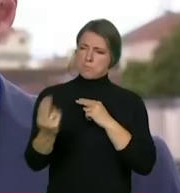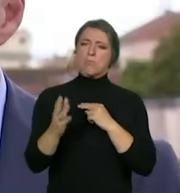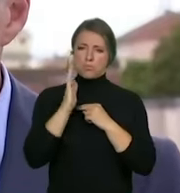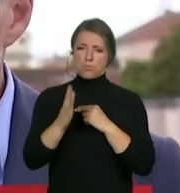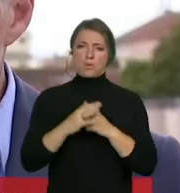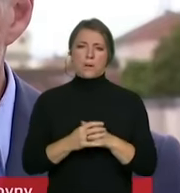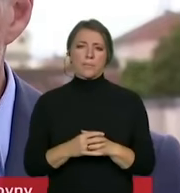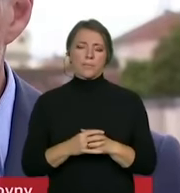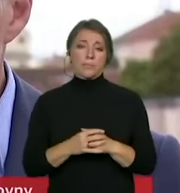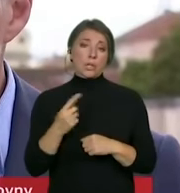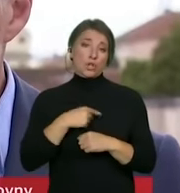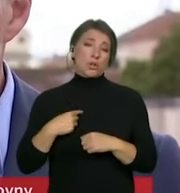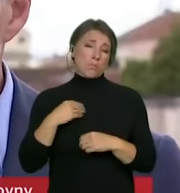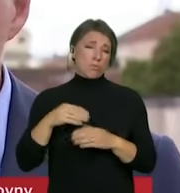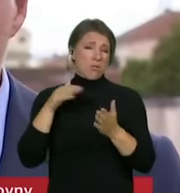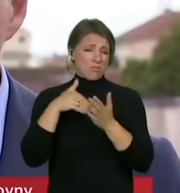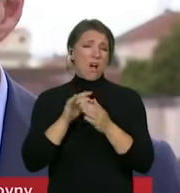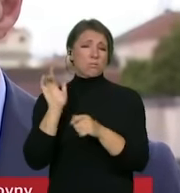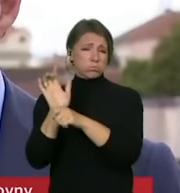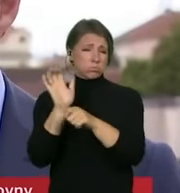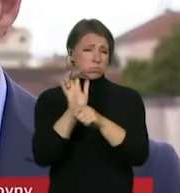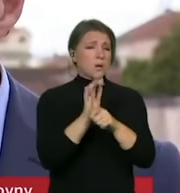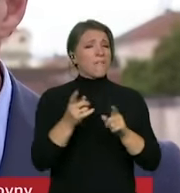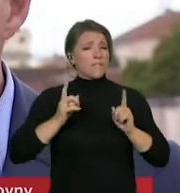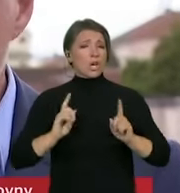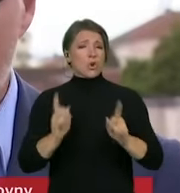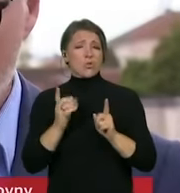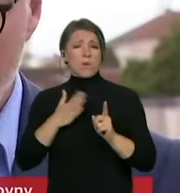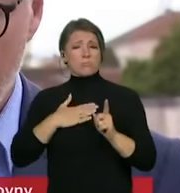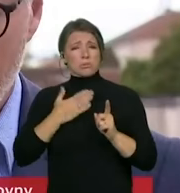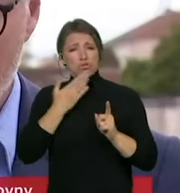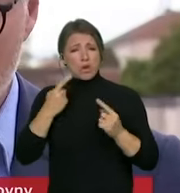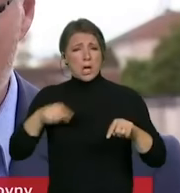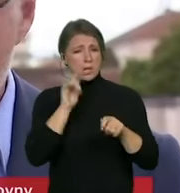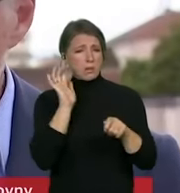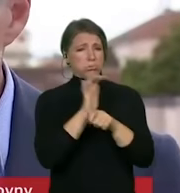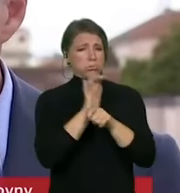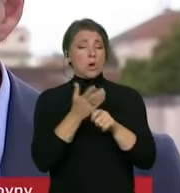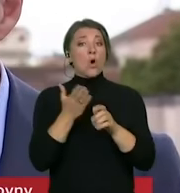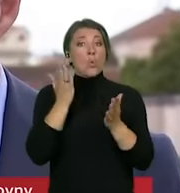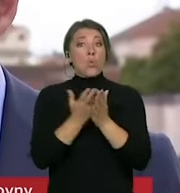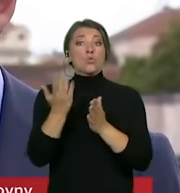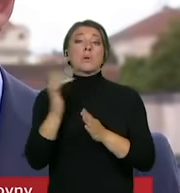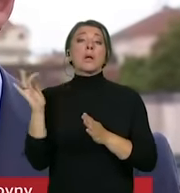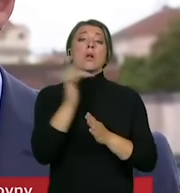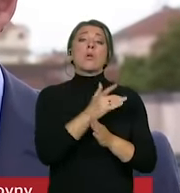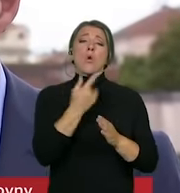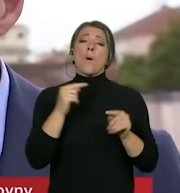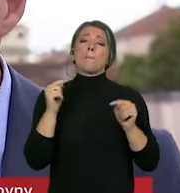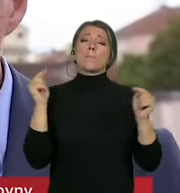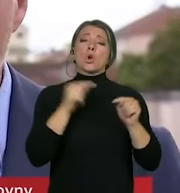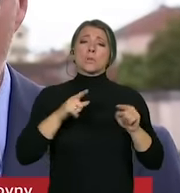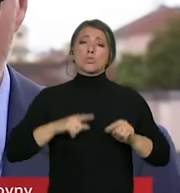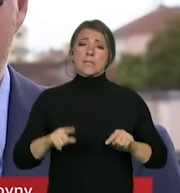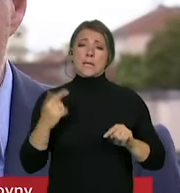Čina bohužel pokračuje v těch výhruškách a hrozbách vůči České republice, které uplatňovala už směrem k zesnulému předsedově